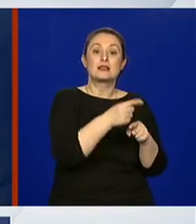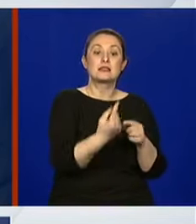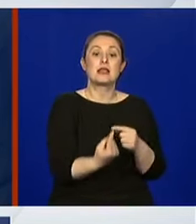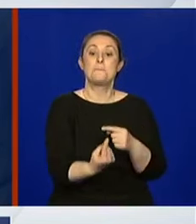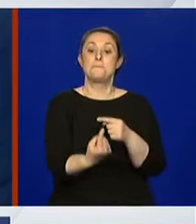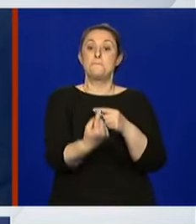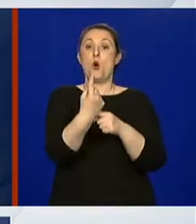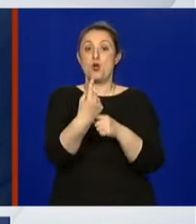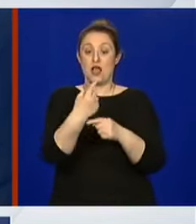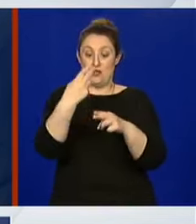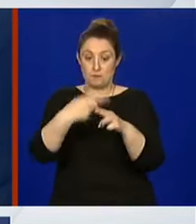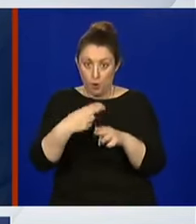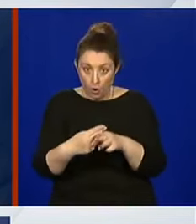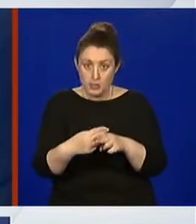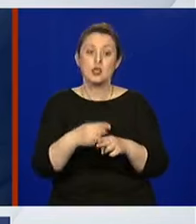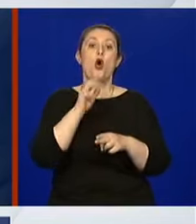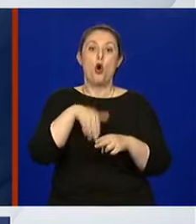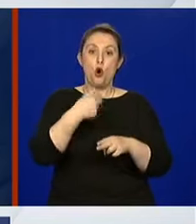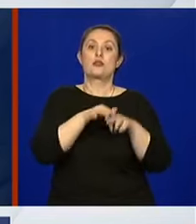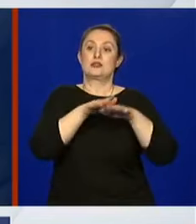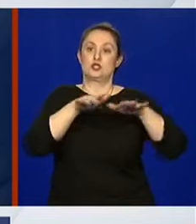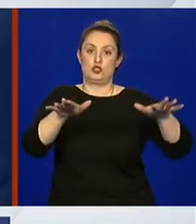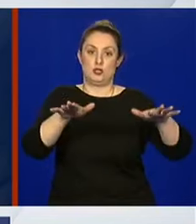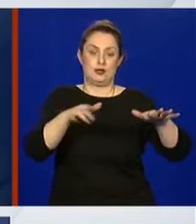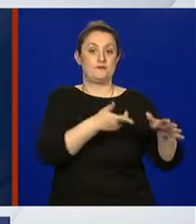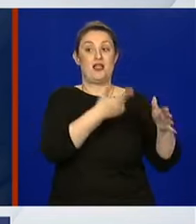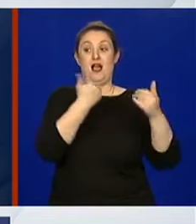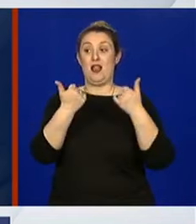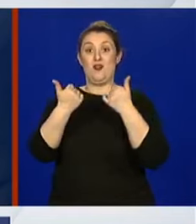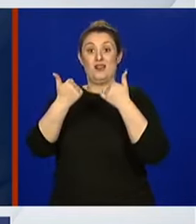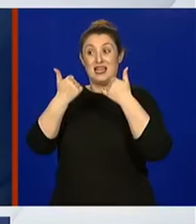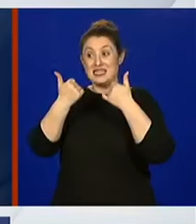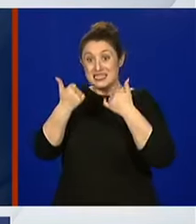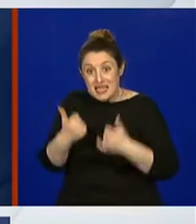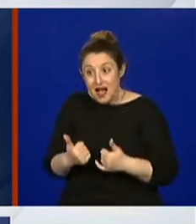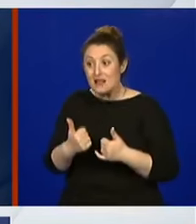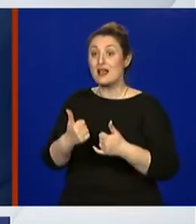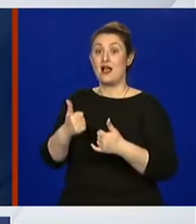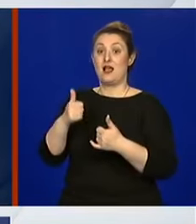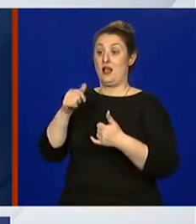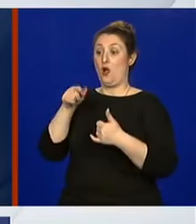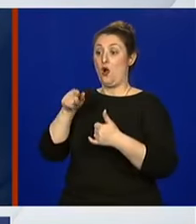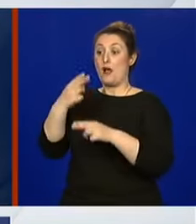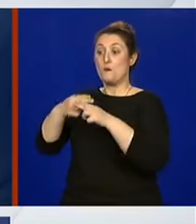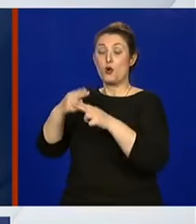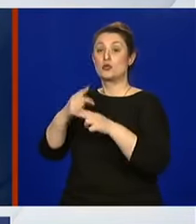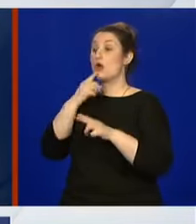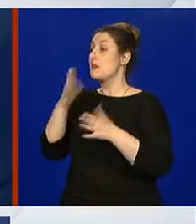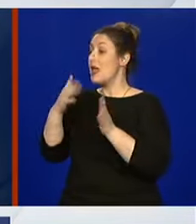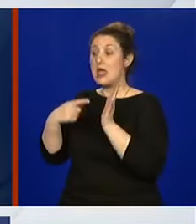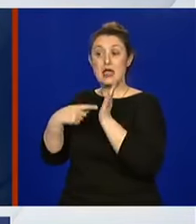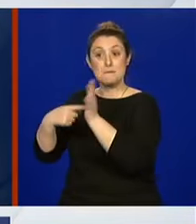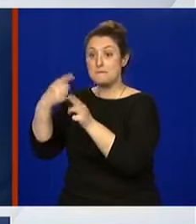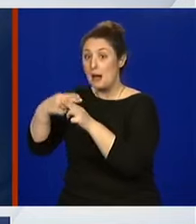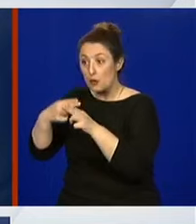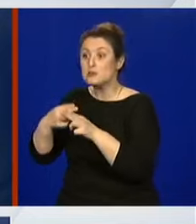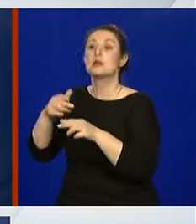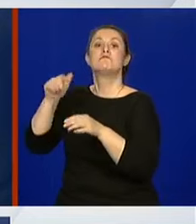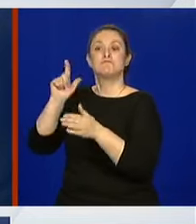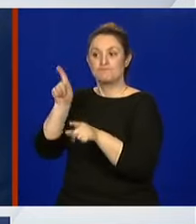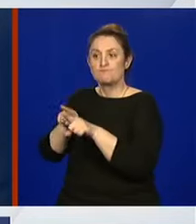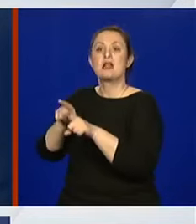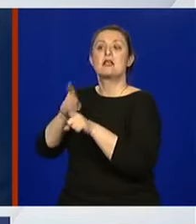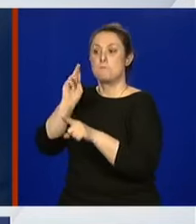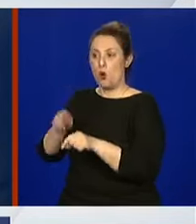Ovo je podmukla bolest koja se širi i kod onih koji su asimptomatski i koji su u inkubaciji